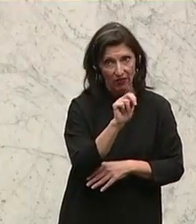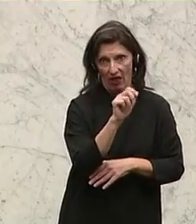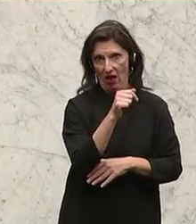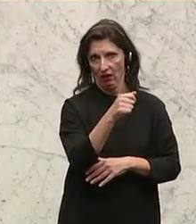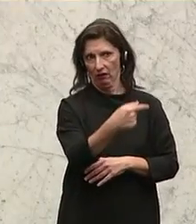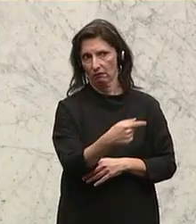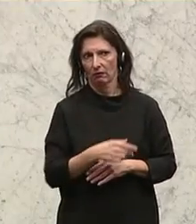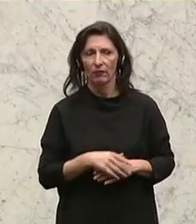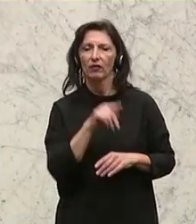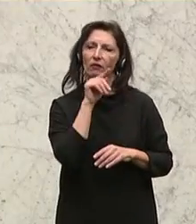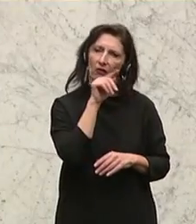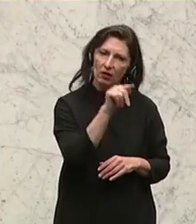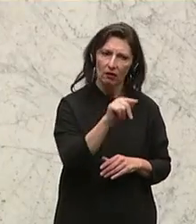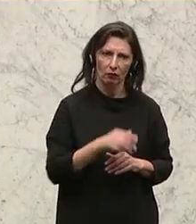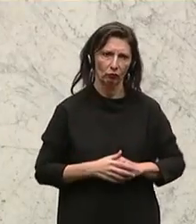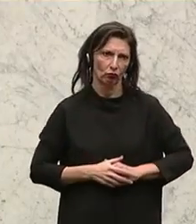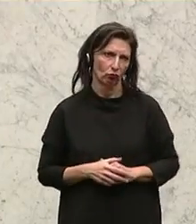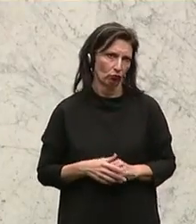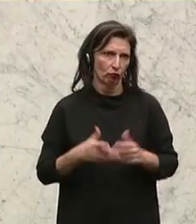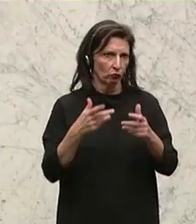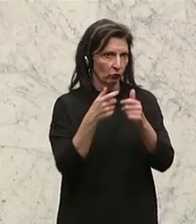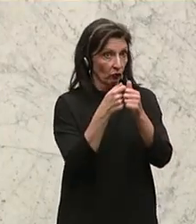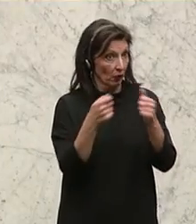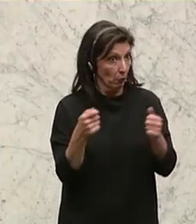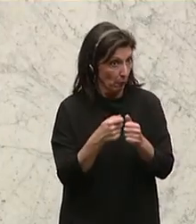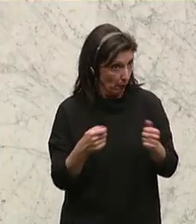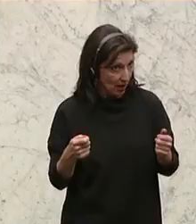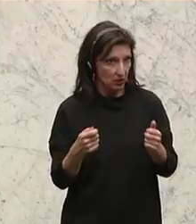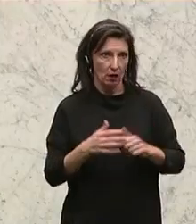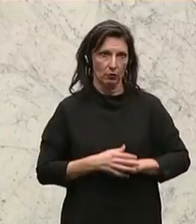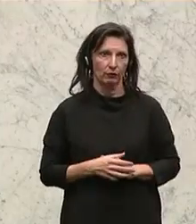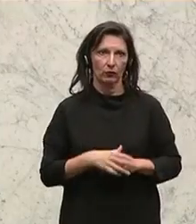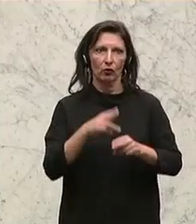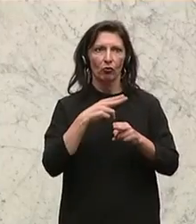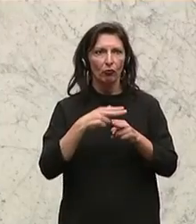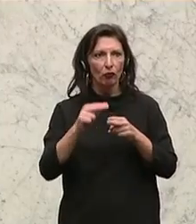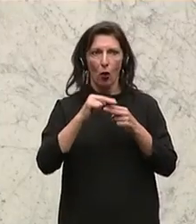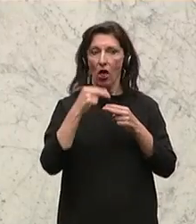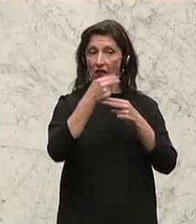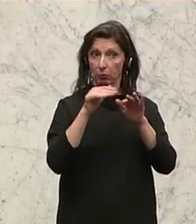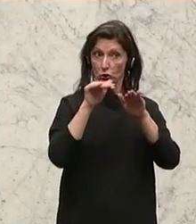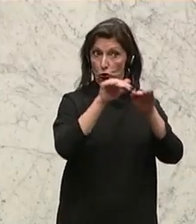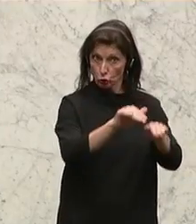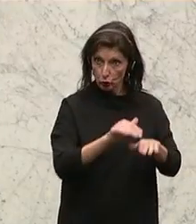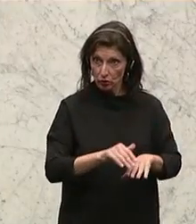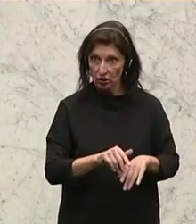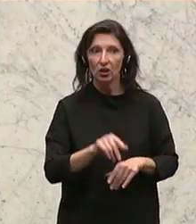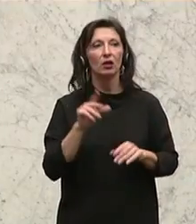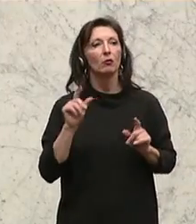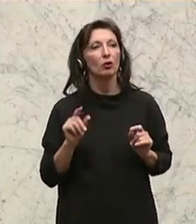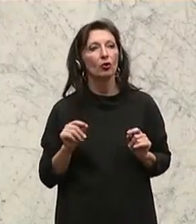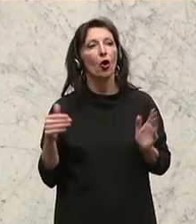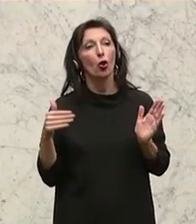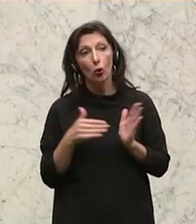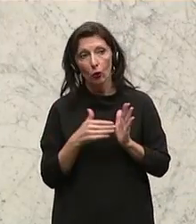entsprechende Maßnahmen setzt zum Schutz der Anrainer, dann ist es auch dazu notwendig,